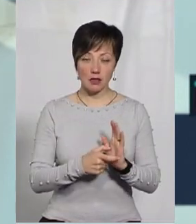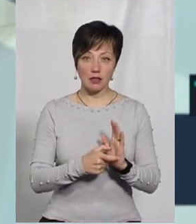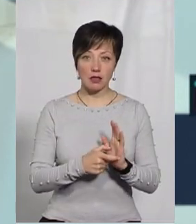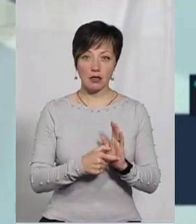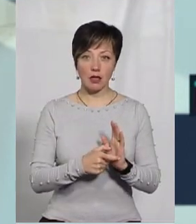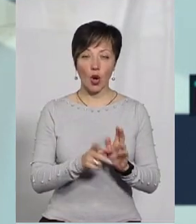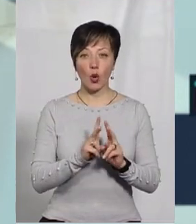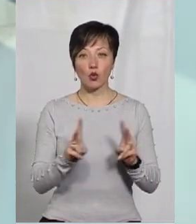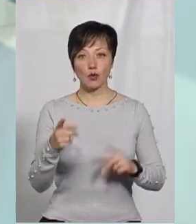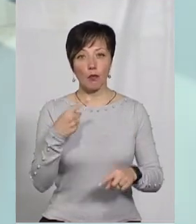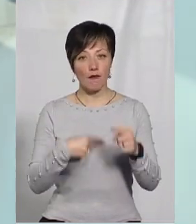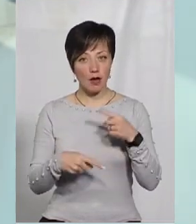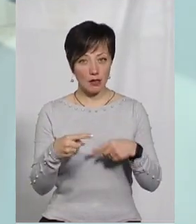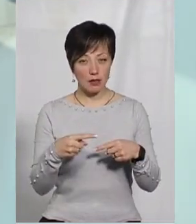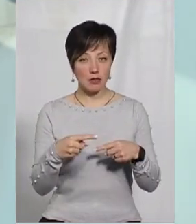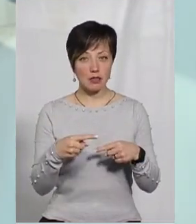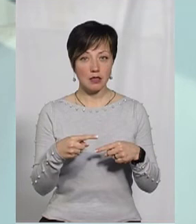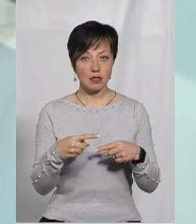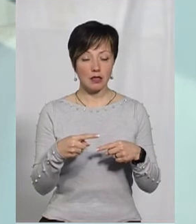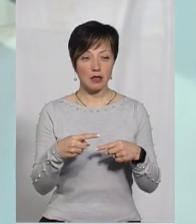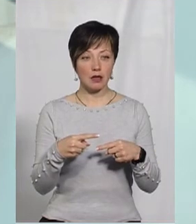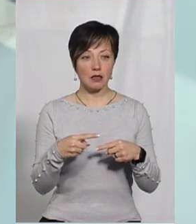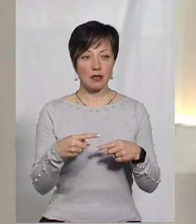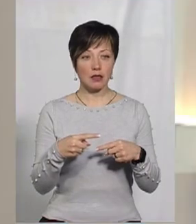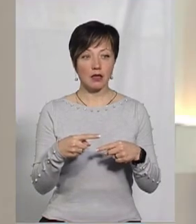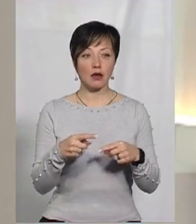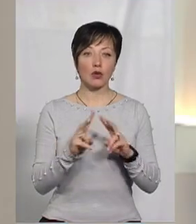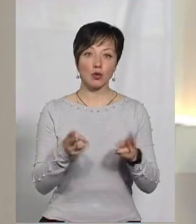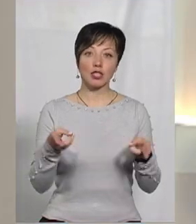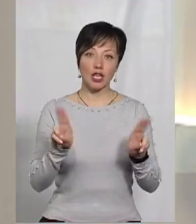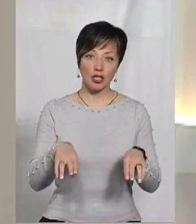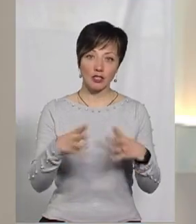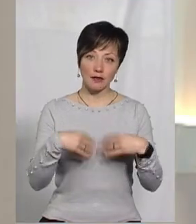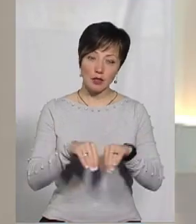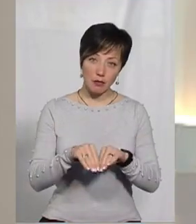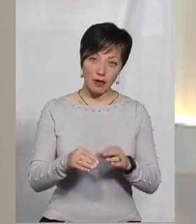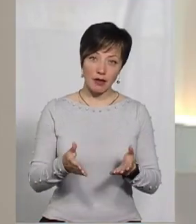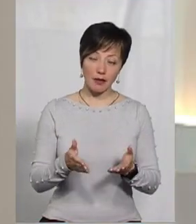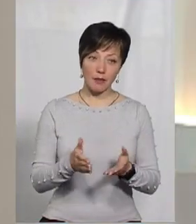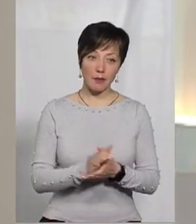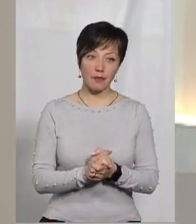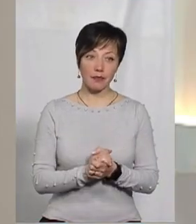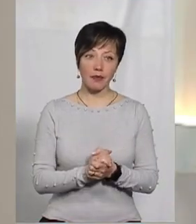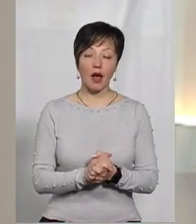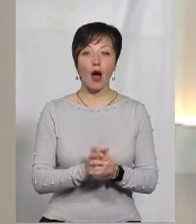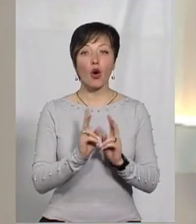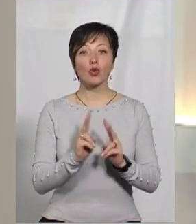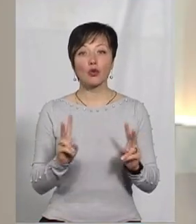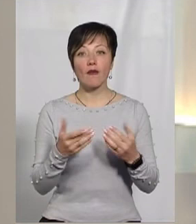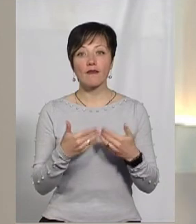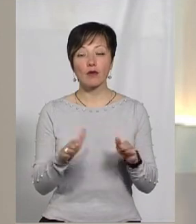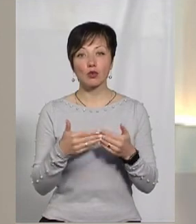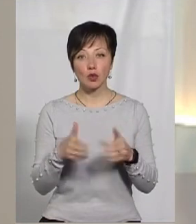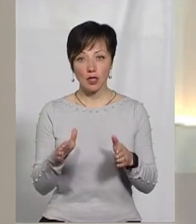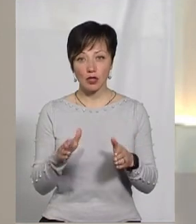вони... Хтось повернеться і, дай Боже, хтось залишиться в сім'ях. А ті, хто